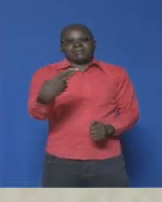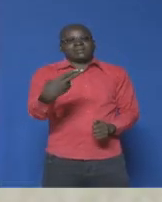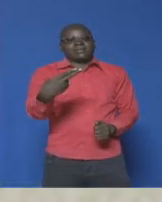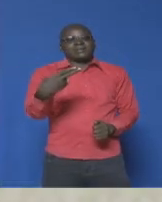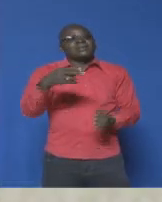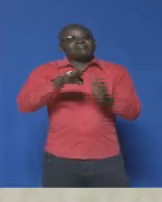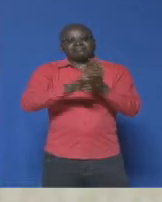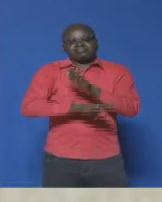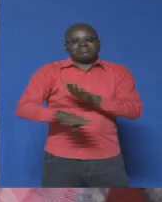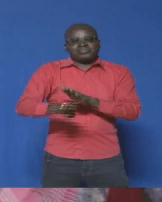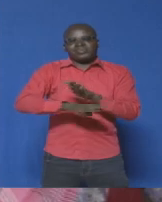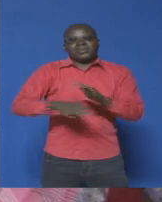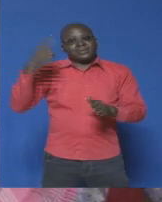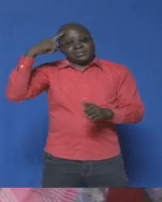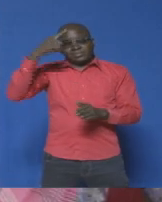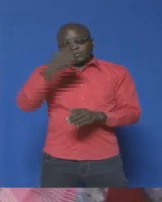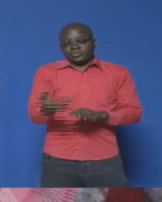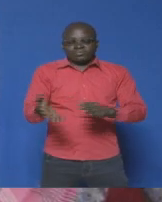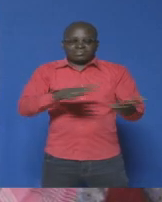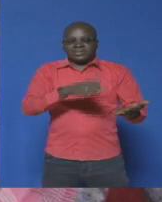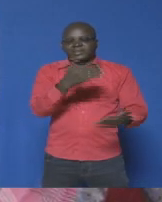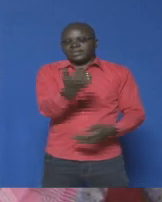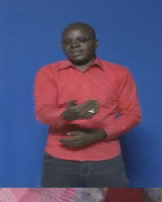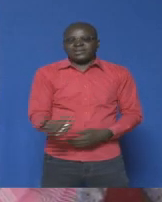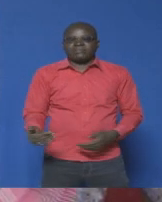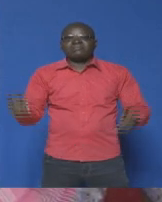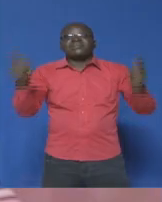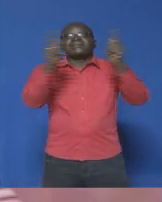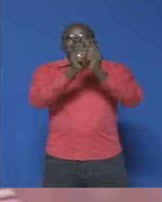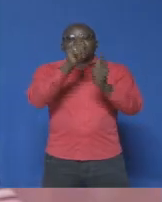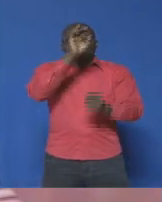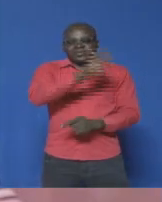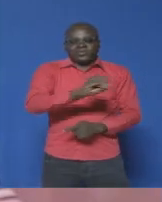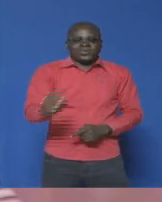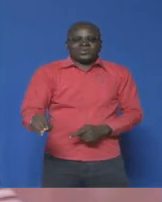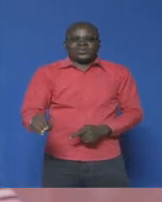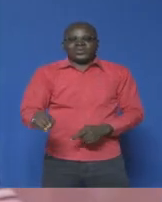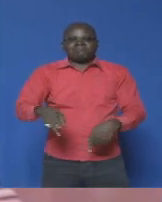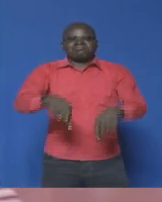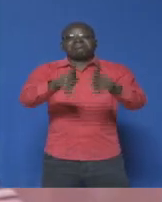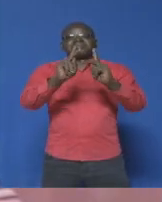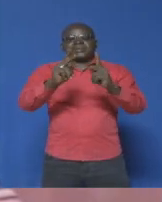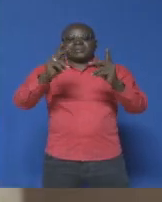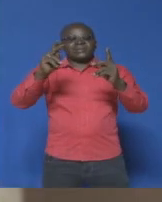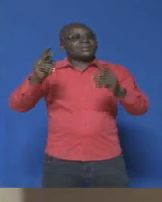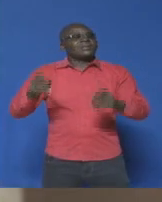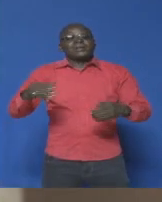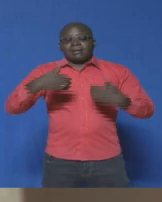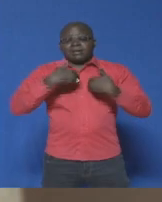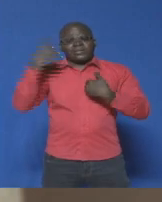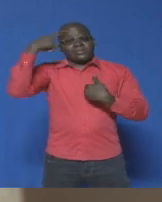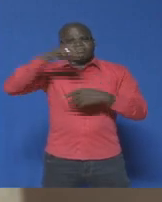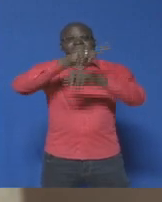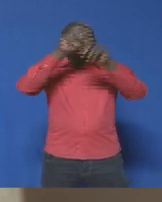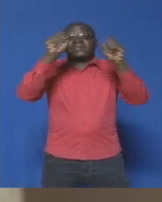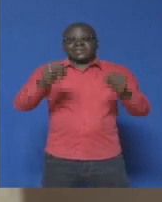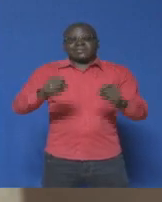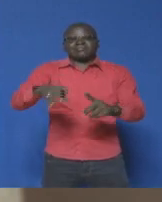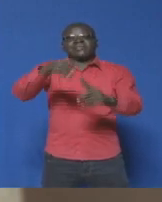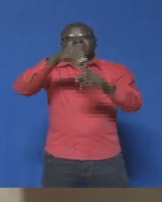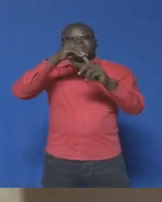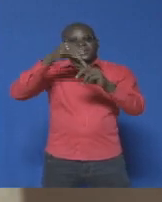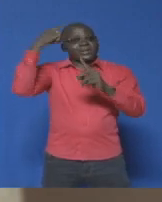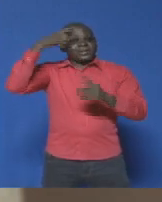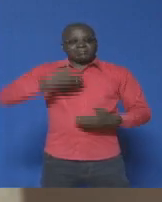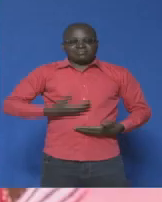décès infantiles. Cette réunion de Ouagadougou va permettre d'aborder les questions essentielles pour une maternité sans